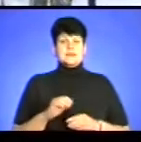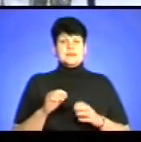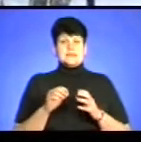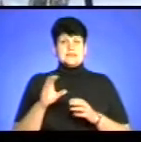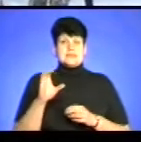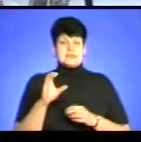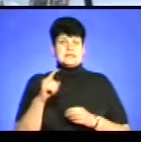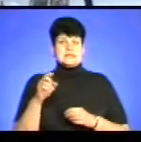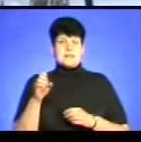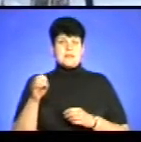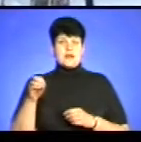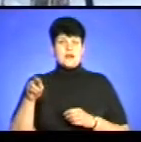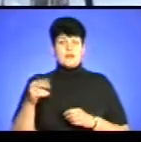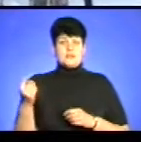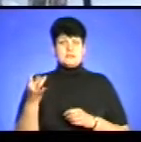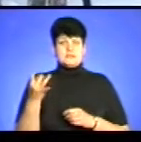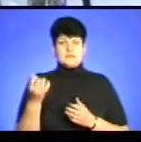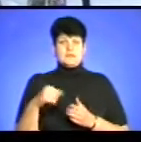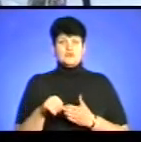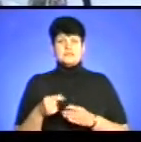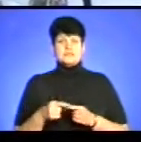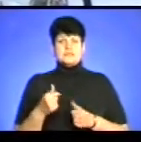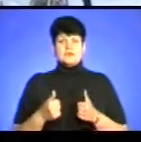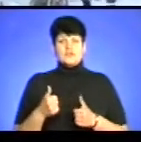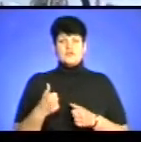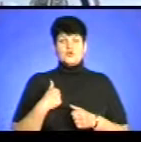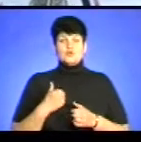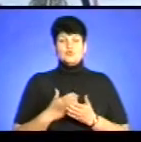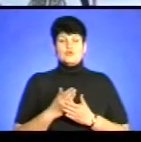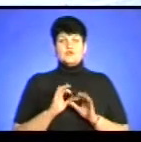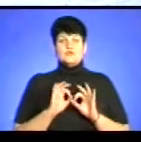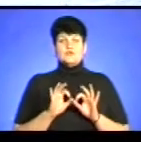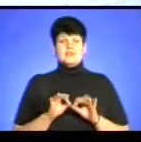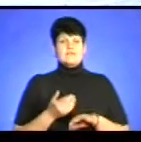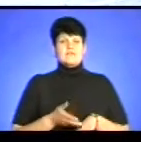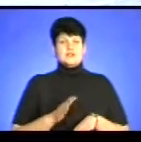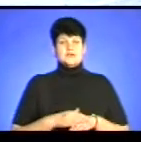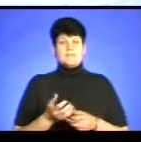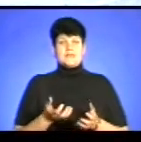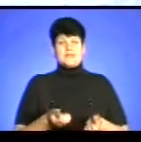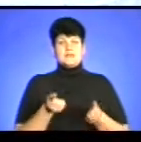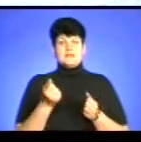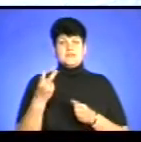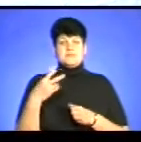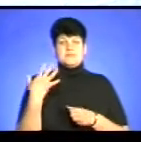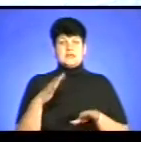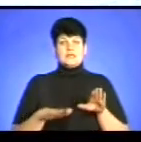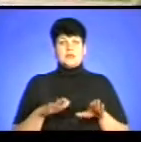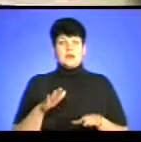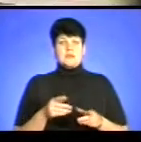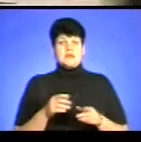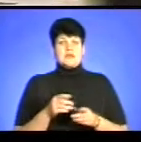Мукачеву перше бере участь у таких змаганнях. Військовослужбовець розповідає, найважче підіймати 25-килограмовий ящик від